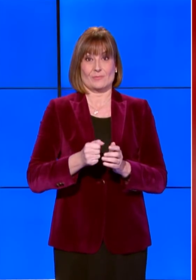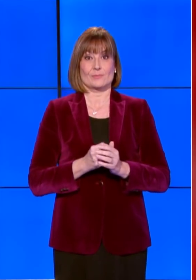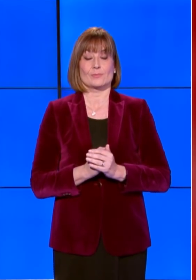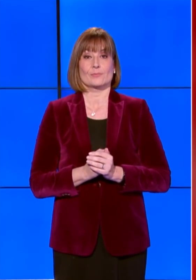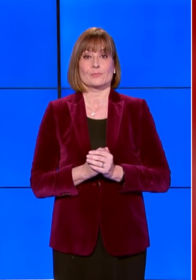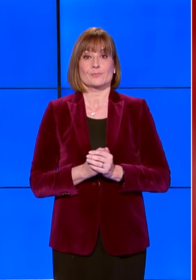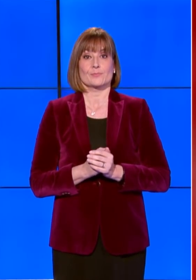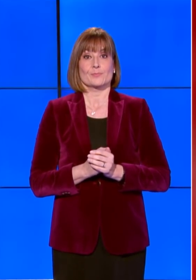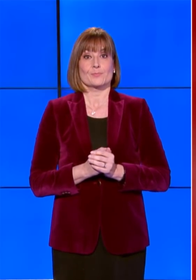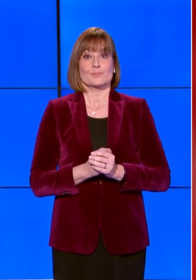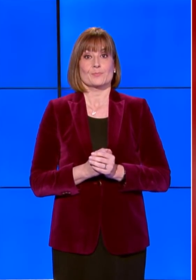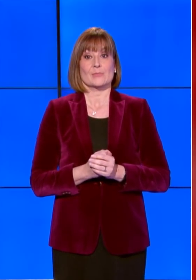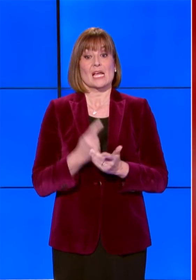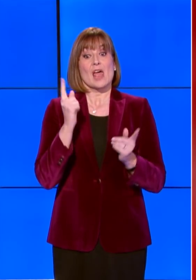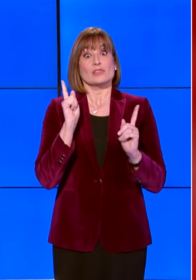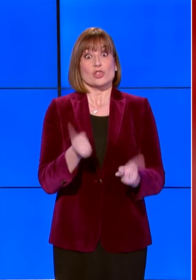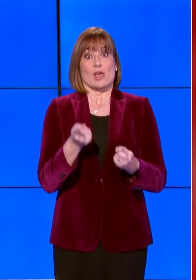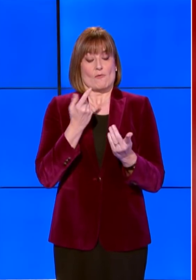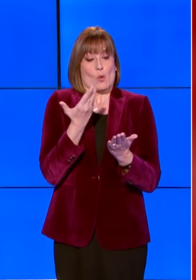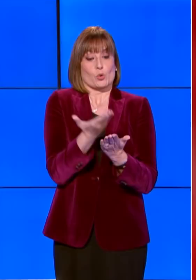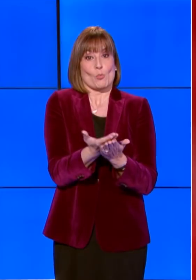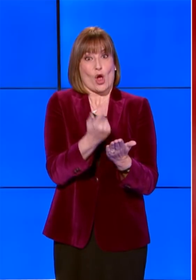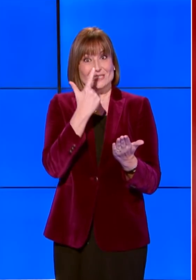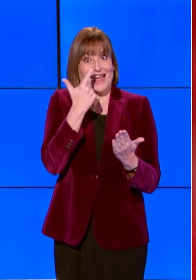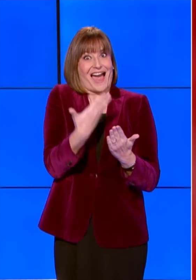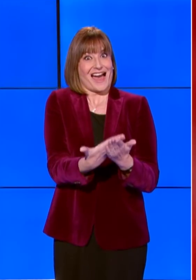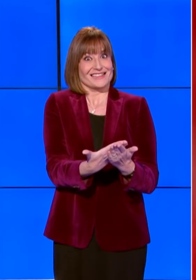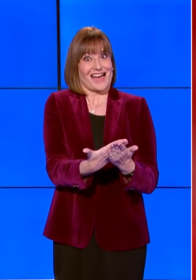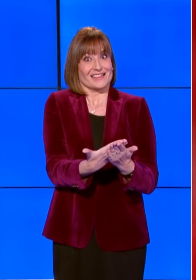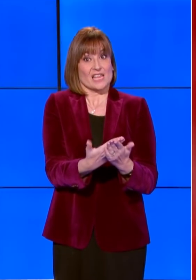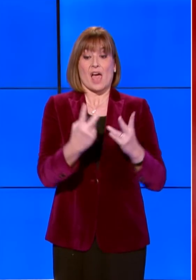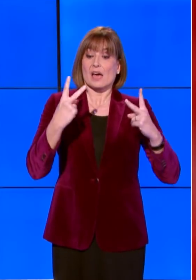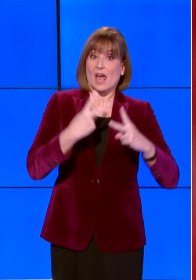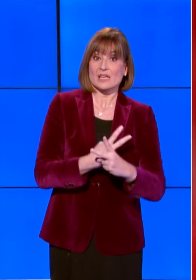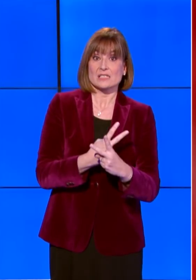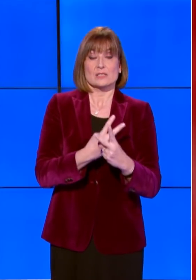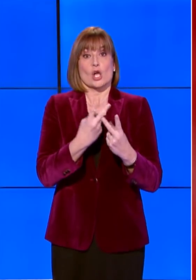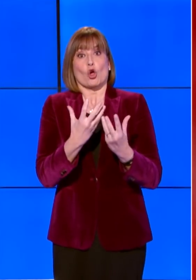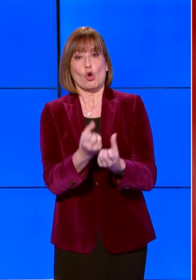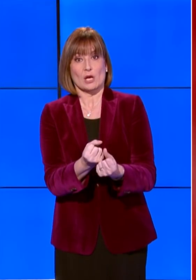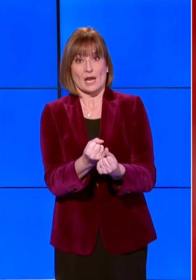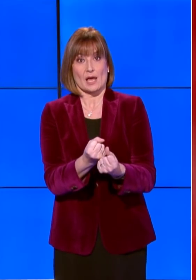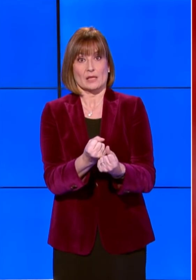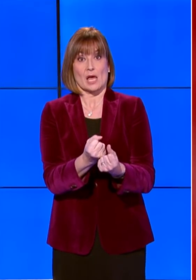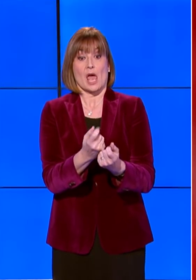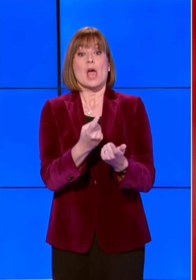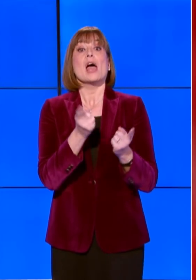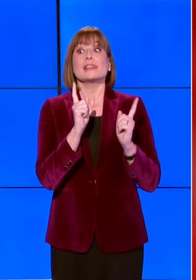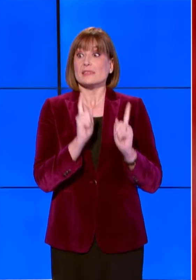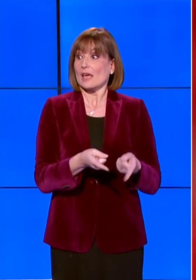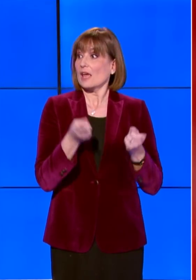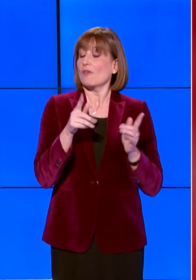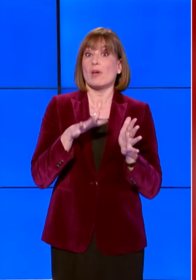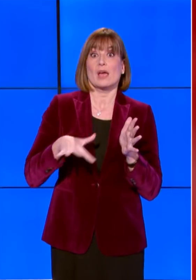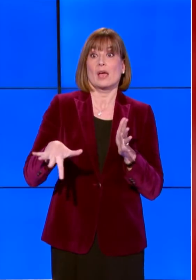Il dovere di proposte adeguate, proposte realistiche e concrete, è fortemente richiesto